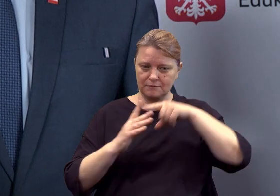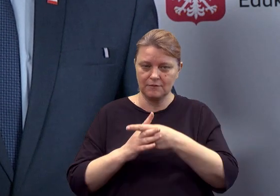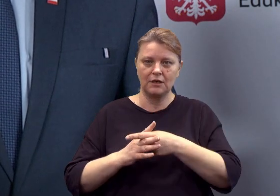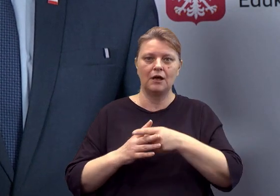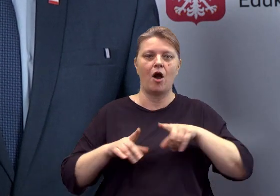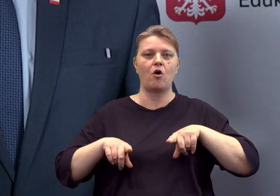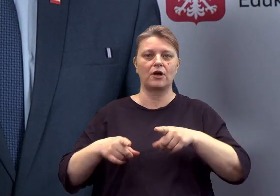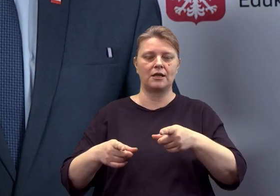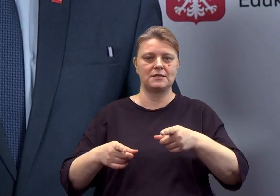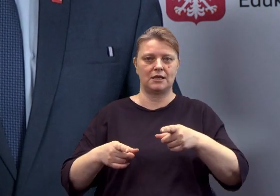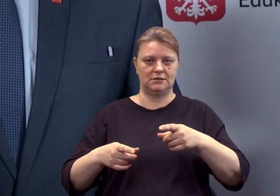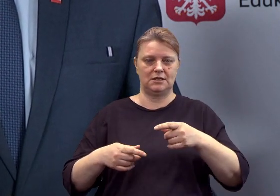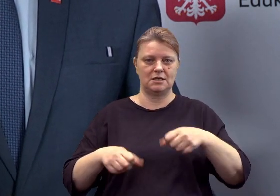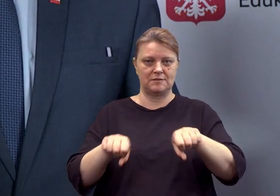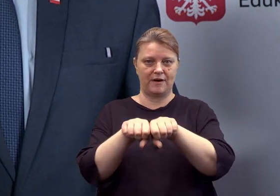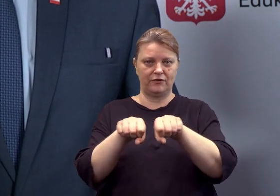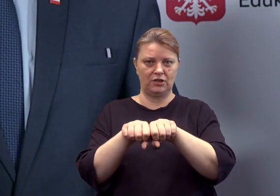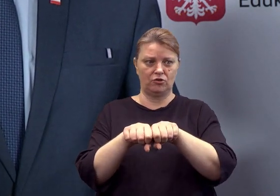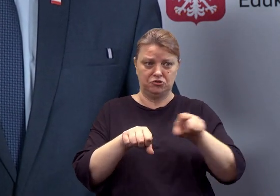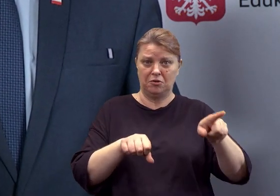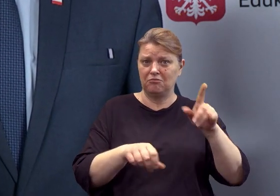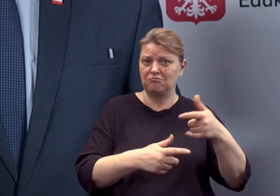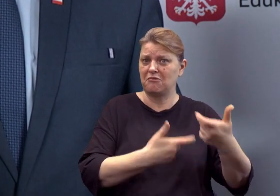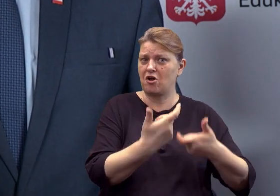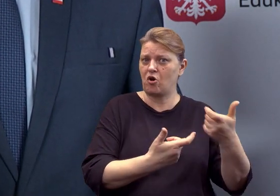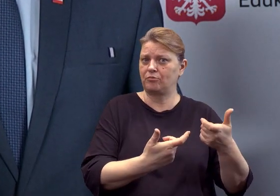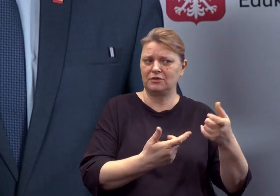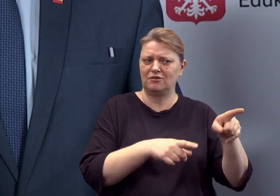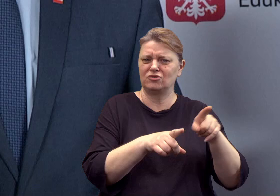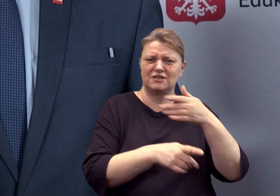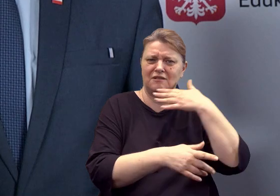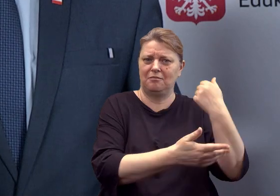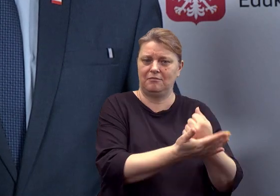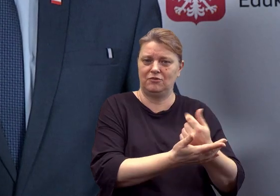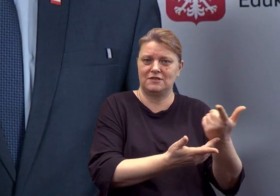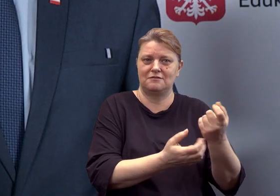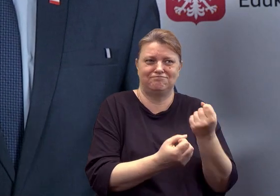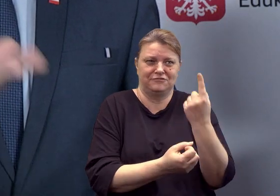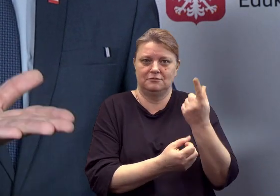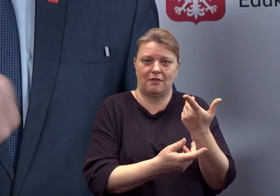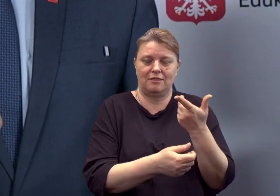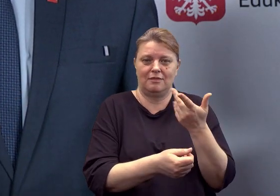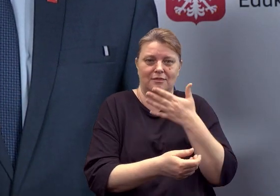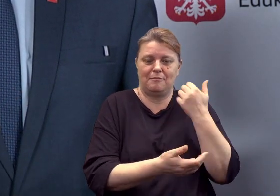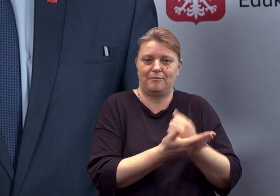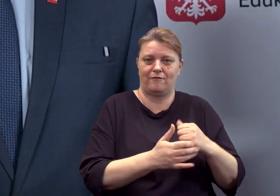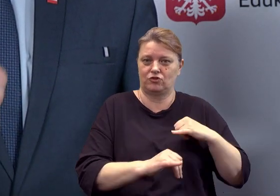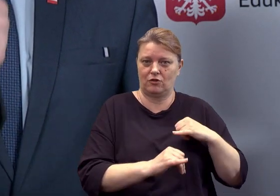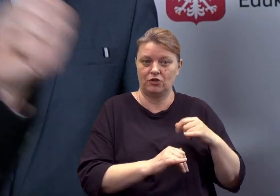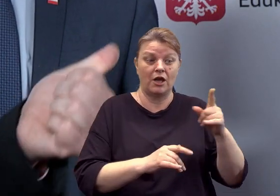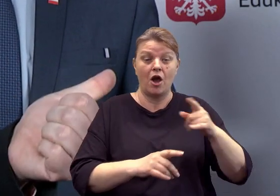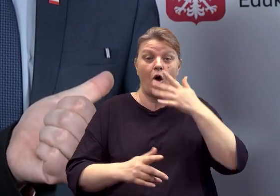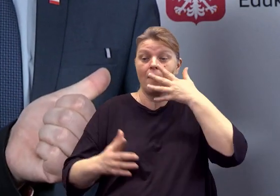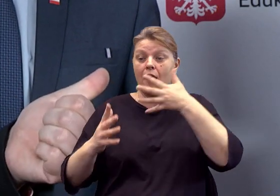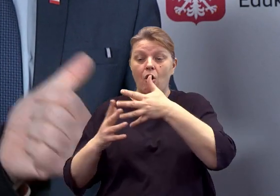wymiaru sprawiedliwości, a jednak to robi bez podstaw prawnych, to jest tworem niepraworządnym. Jeśli do tego zupełnie inaczej, bez podstaw ocenia